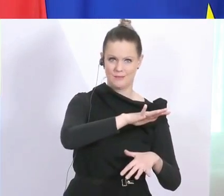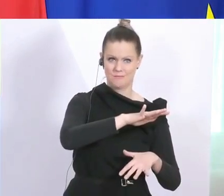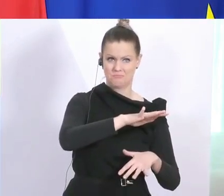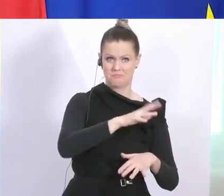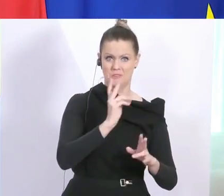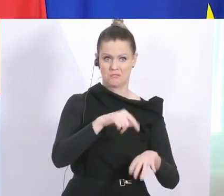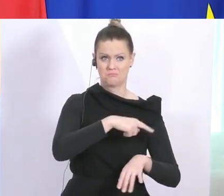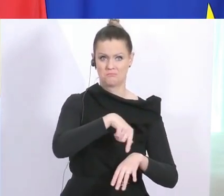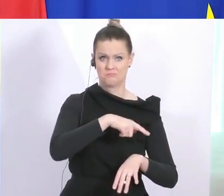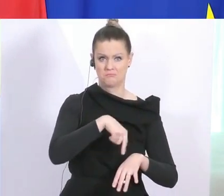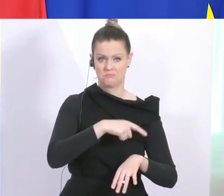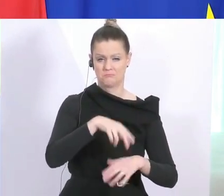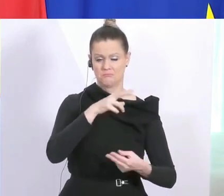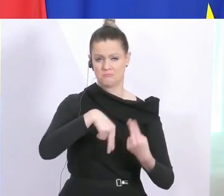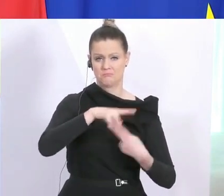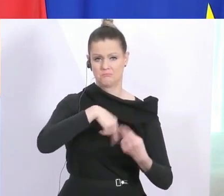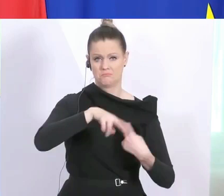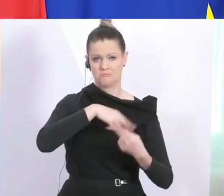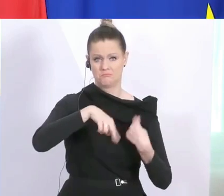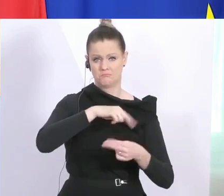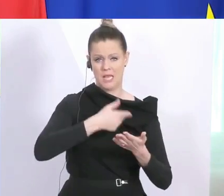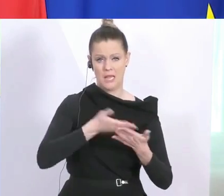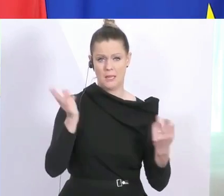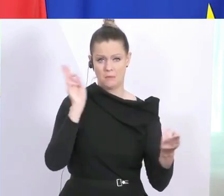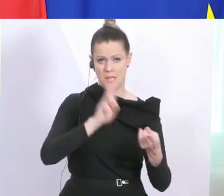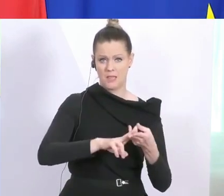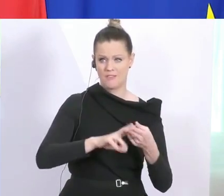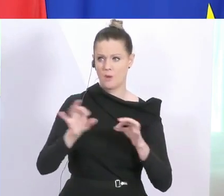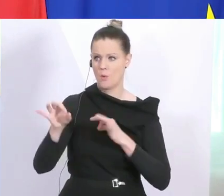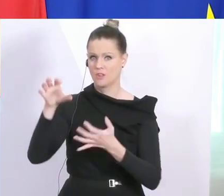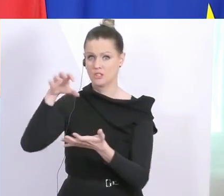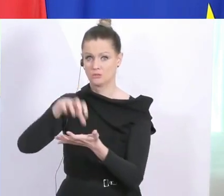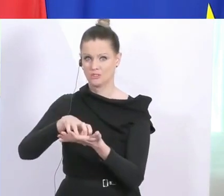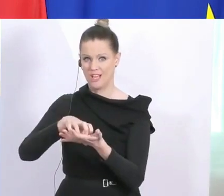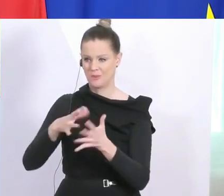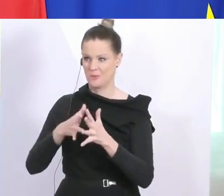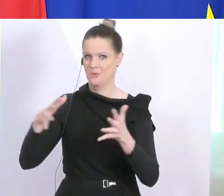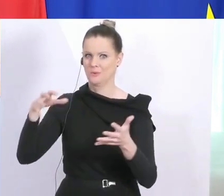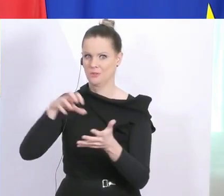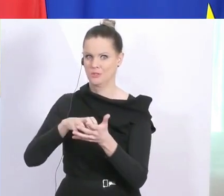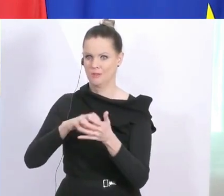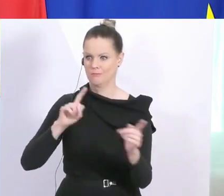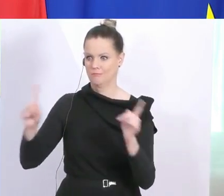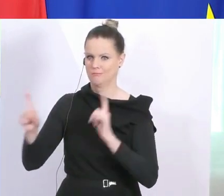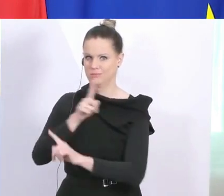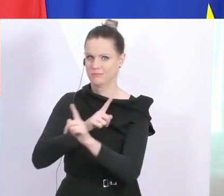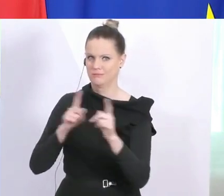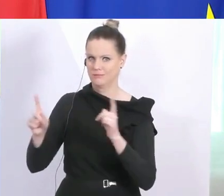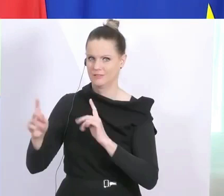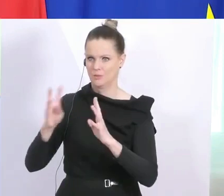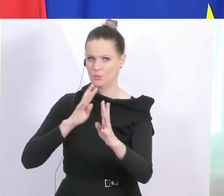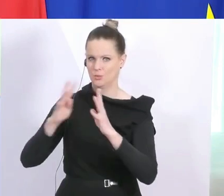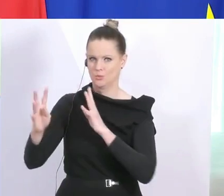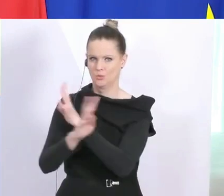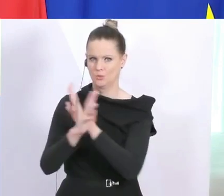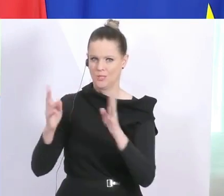stundenlang spazieren gehen können, ohne jemanden zu treffen, und der Stadt, insbesondere der Großstadt, wo wir gerade in Wien am Wochenende